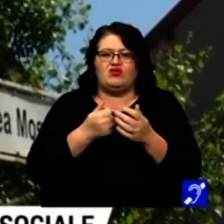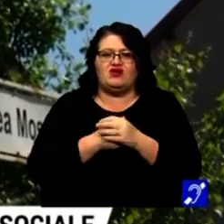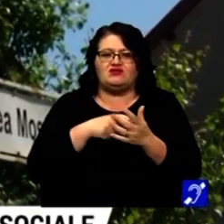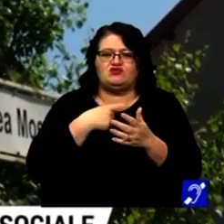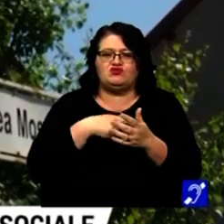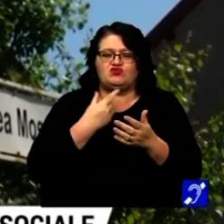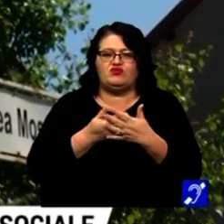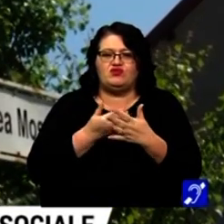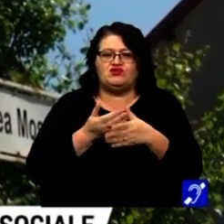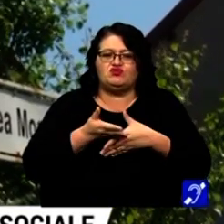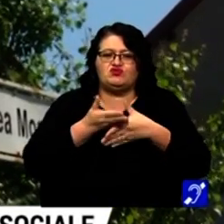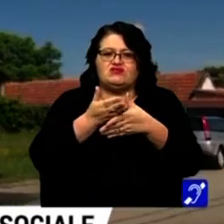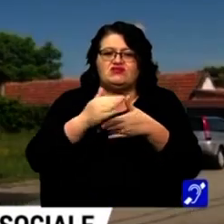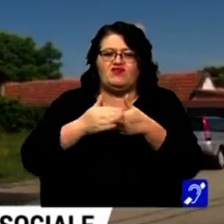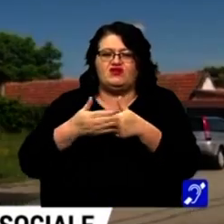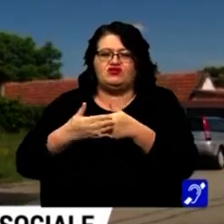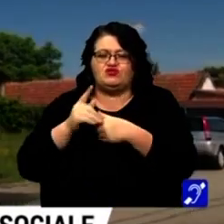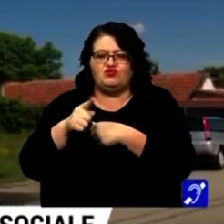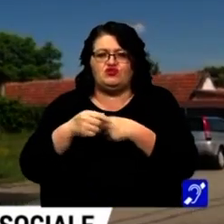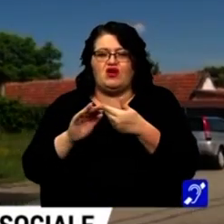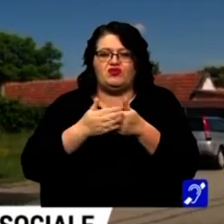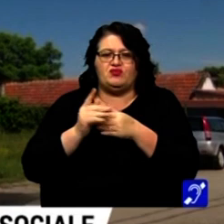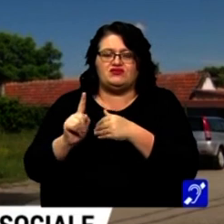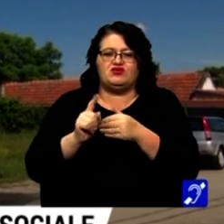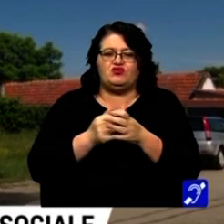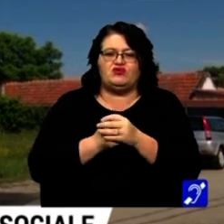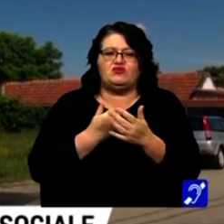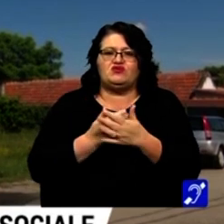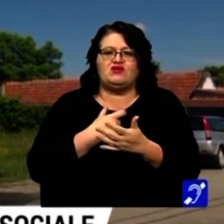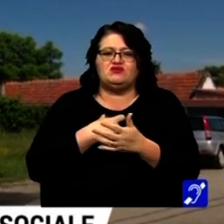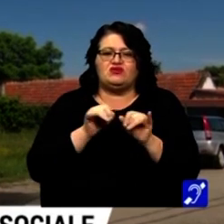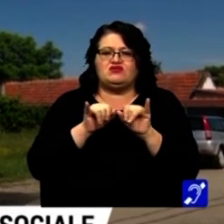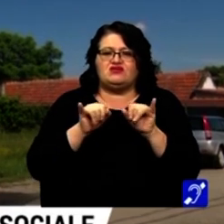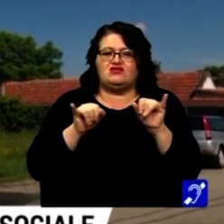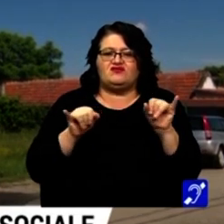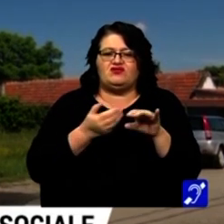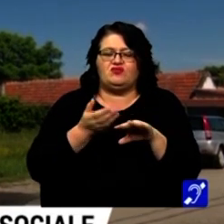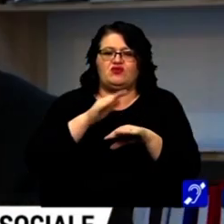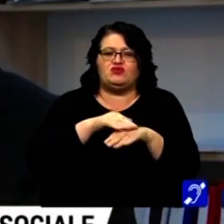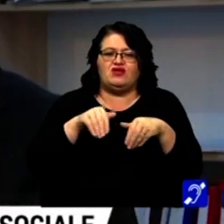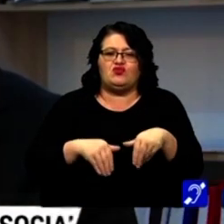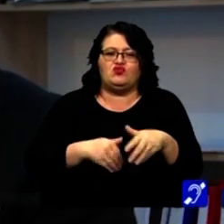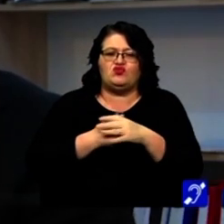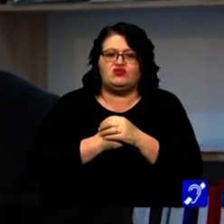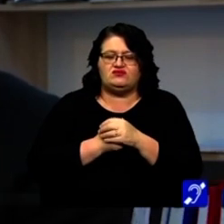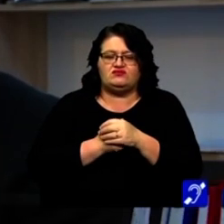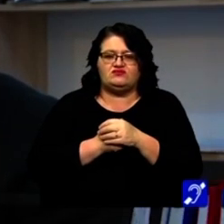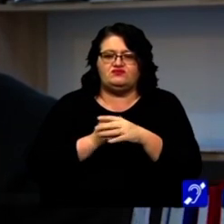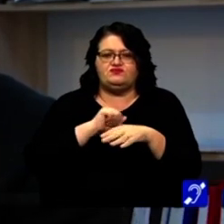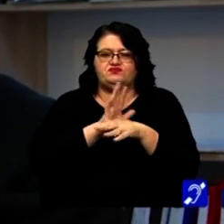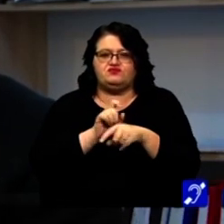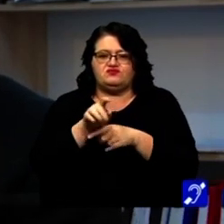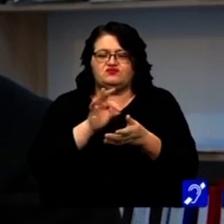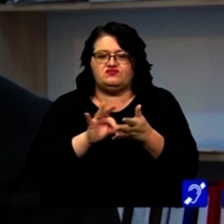și pentru susținerea vecinilor lor, apropiațiilor lor, astfel încât să putem să ne dezvoltăm mai ales acum în pandemie,